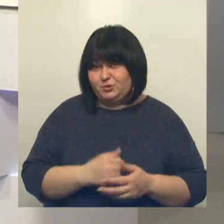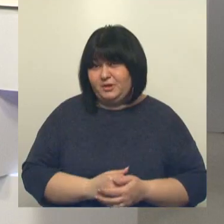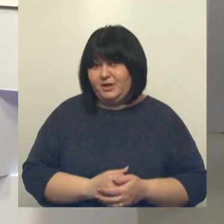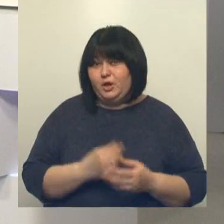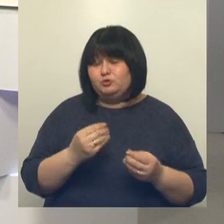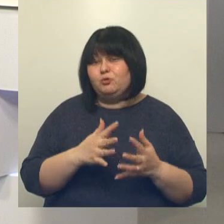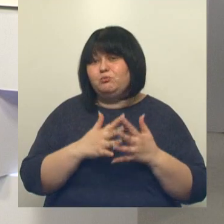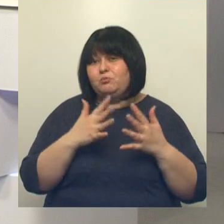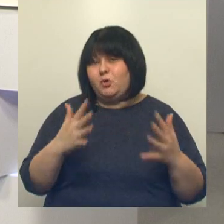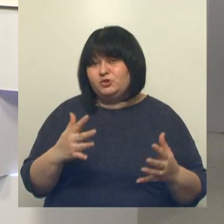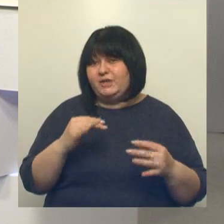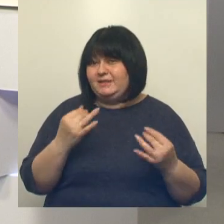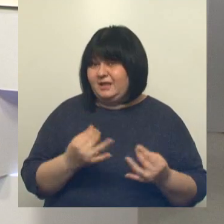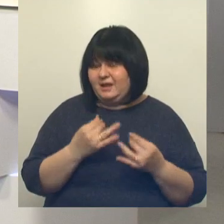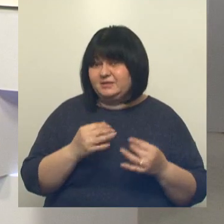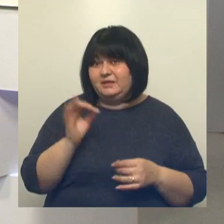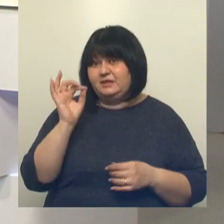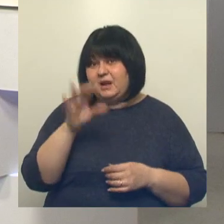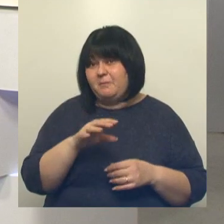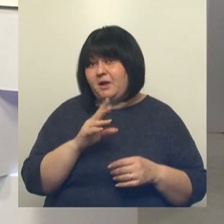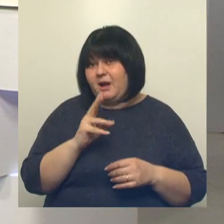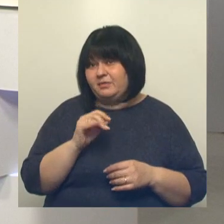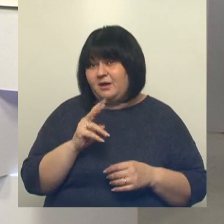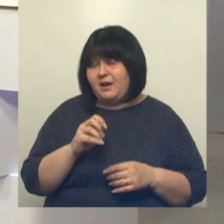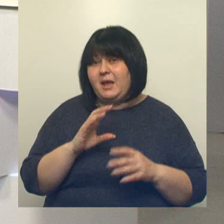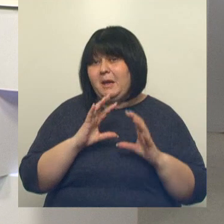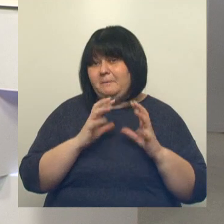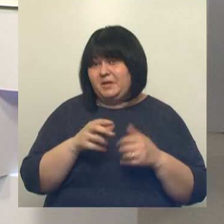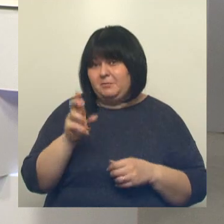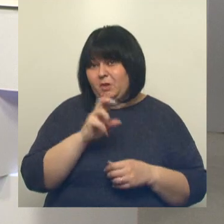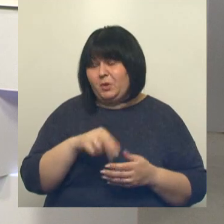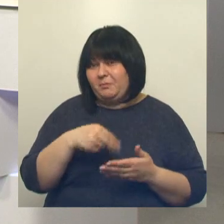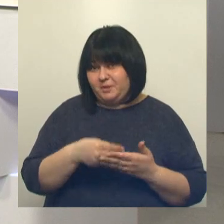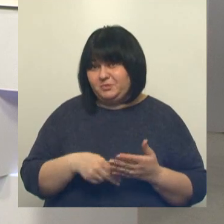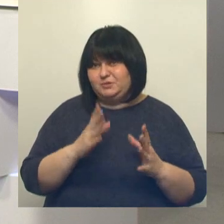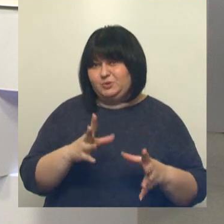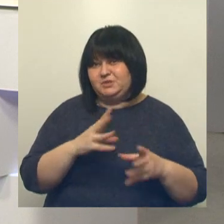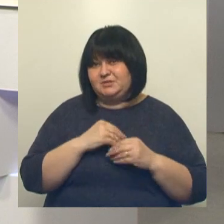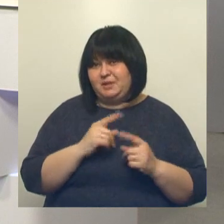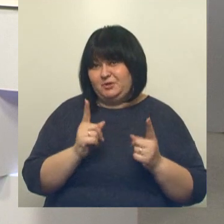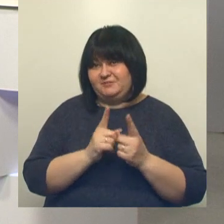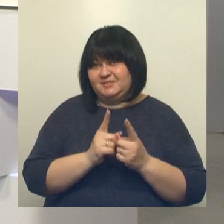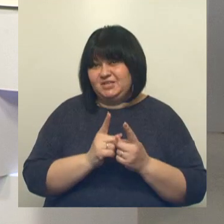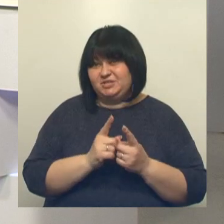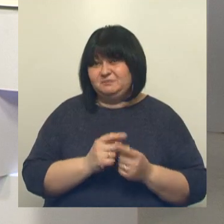А еще больше интересного в телеграм-канале «Мира Белогория». Подписывайтесь и будьте с нами. До встречи!